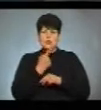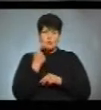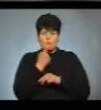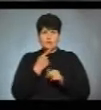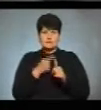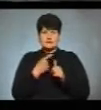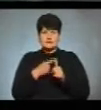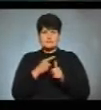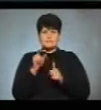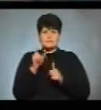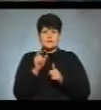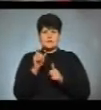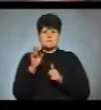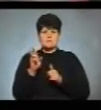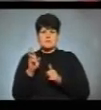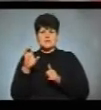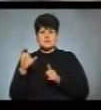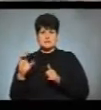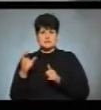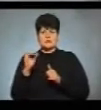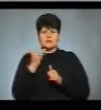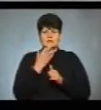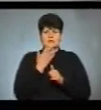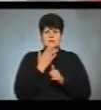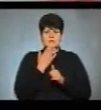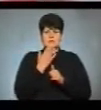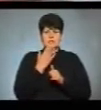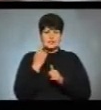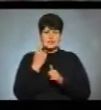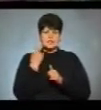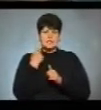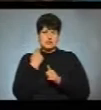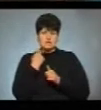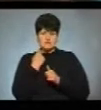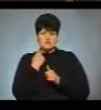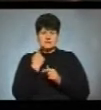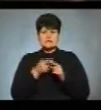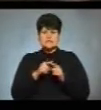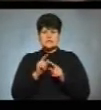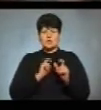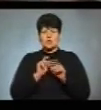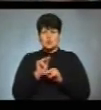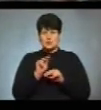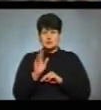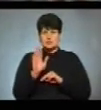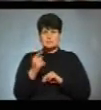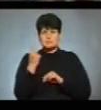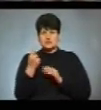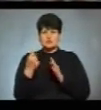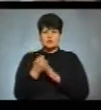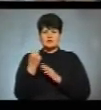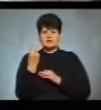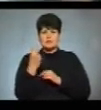ABC English, American, British and Canadian Languages. Самі курси відбудуються з 1 до 12